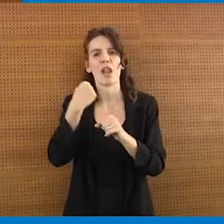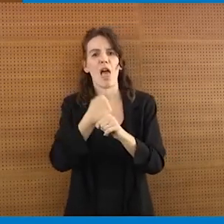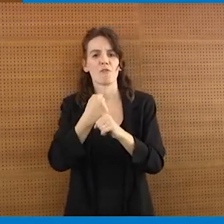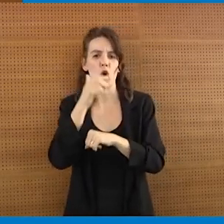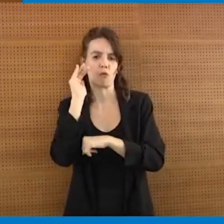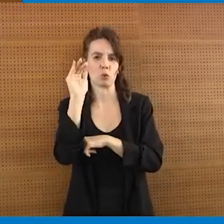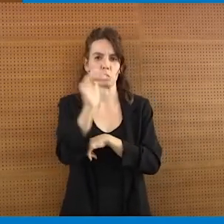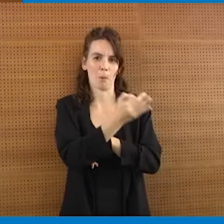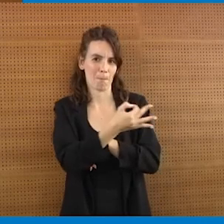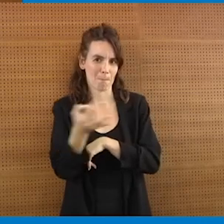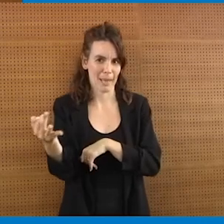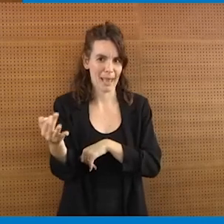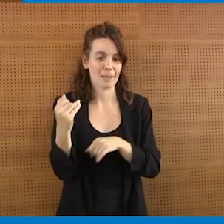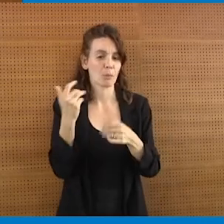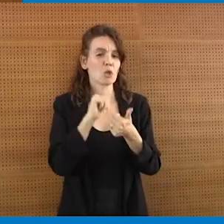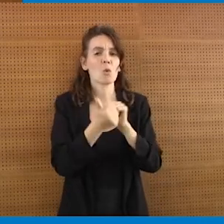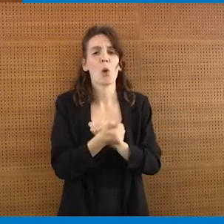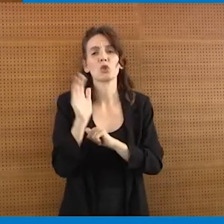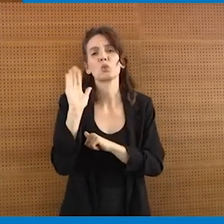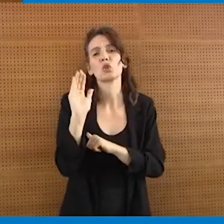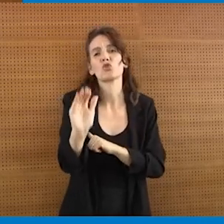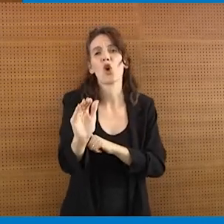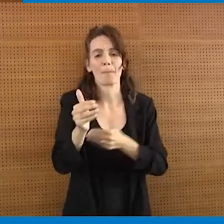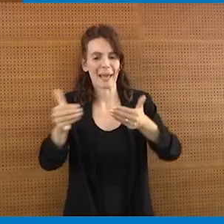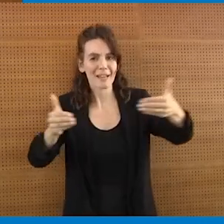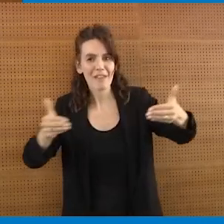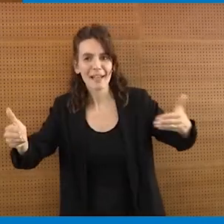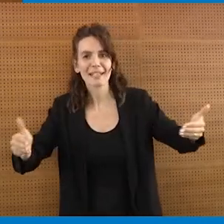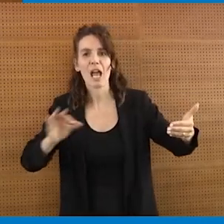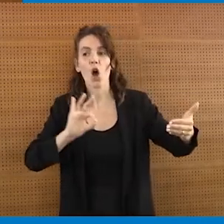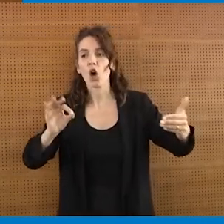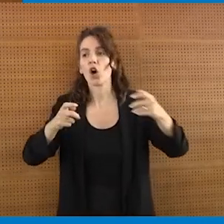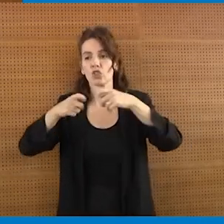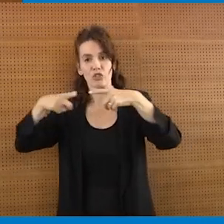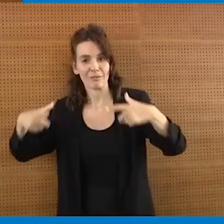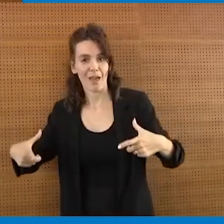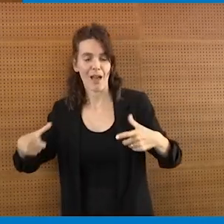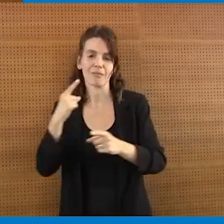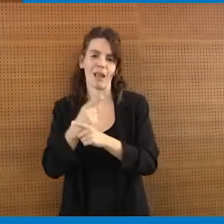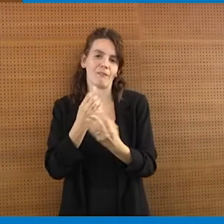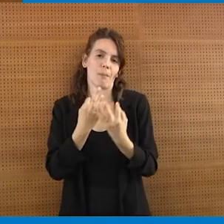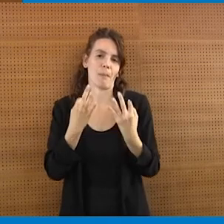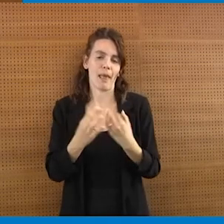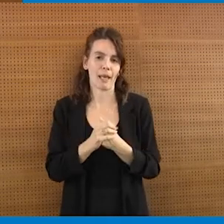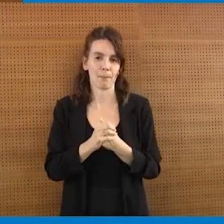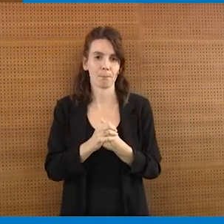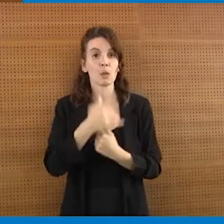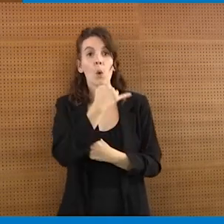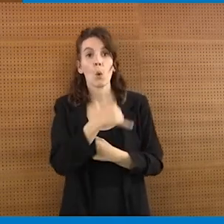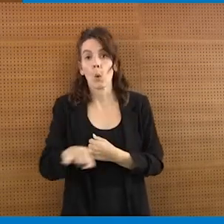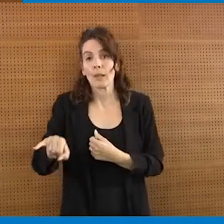dello sport di base di tutti i giorni nelle nostre periferie, nelle nostre città e chiudo con un altro punto di attualità,